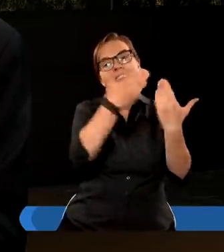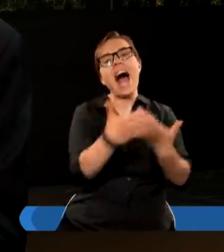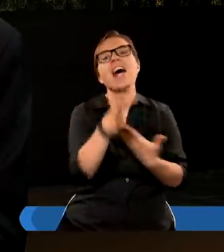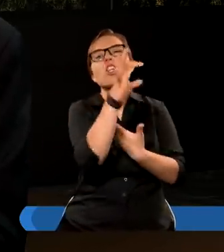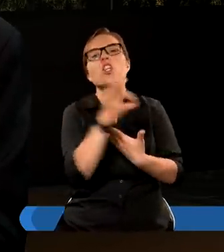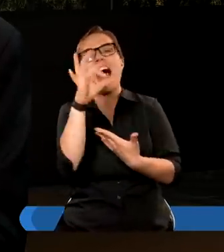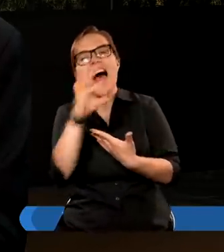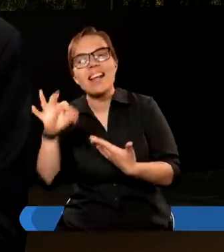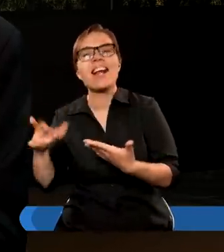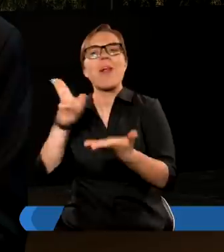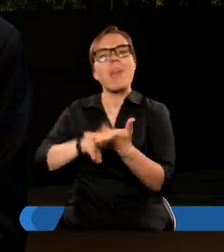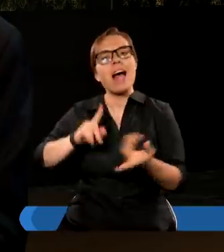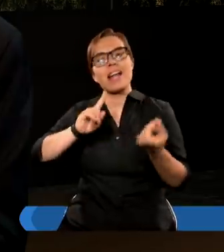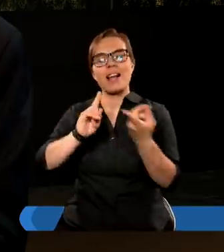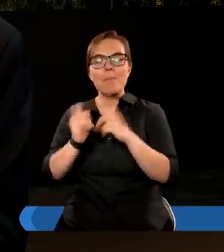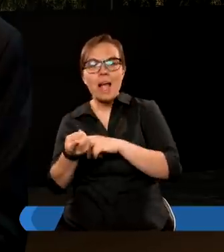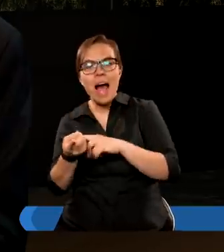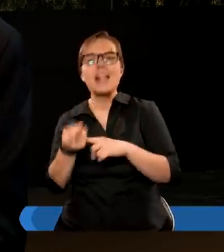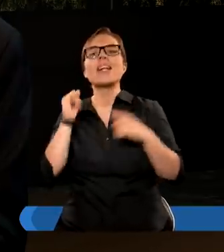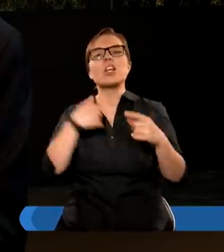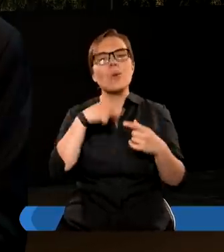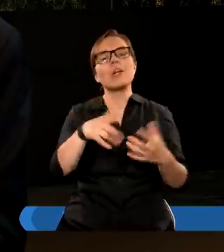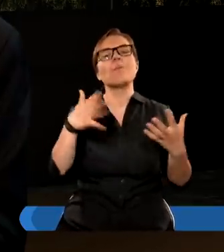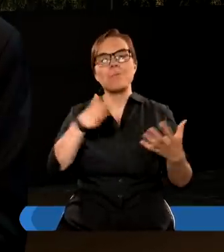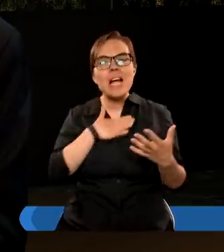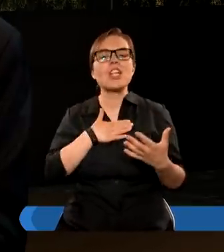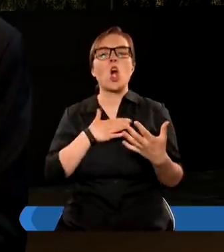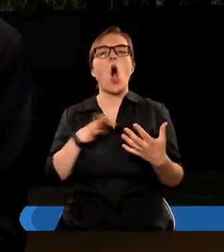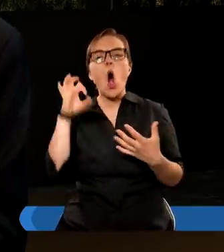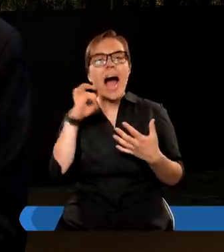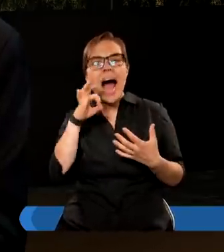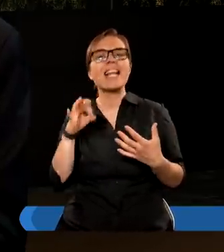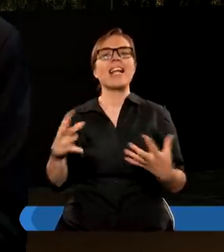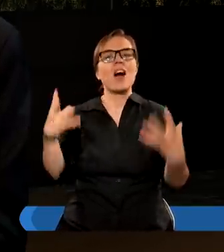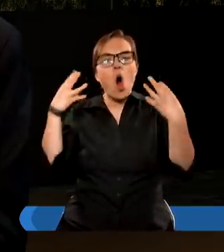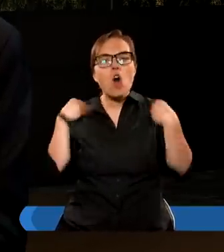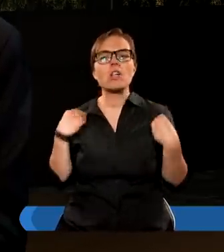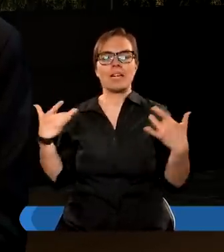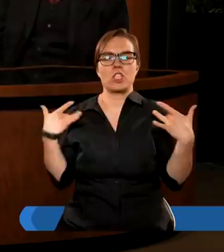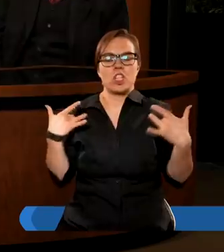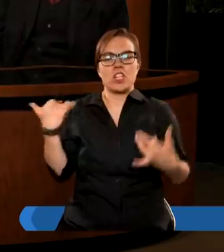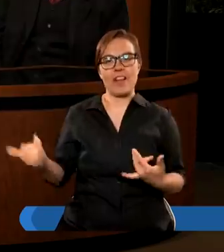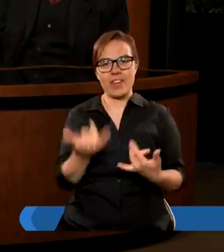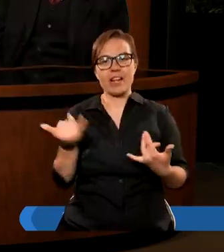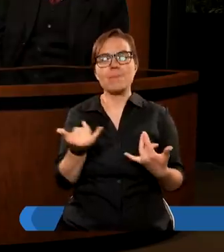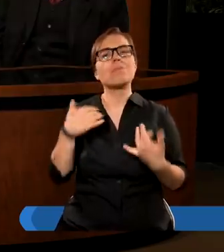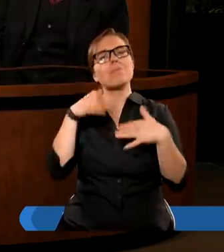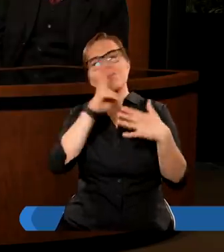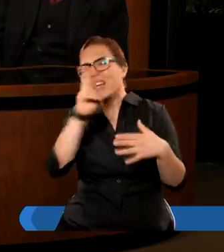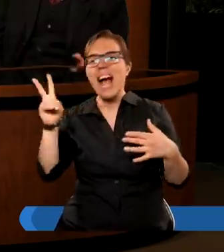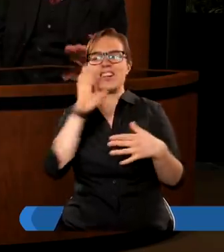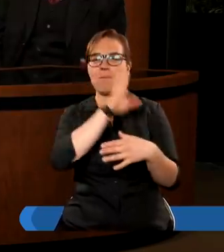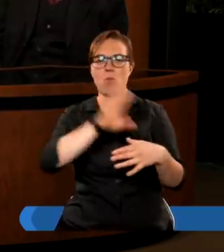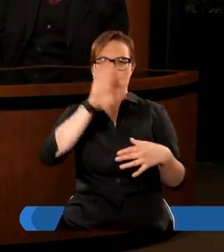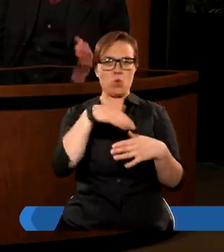poszukiwania zbawienia czy ratunku. Ale mówię, jest ten czas, w którym jakby Pan Bóg dawał szansę,